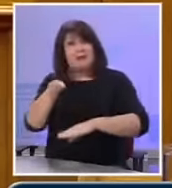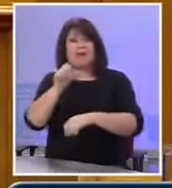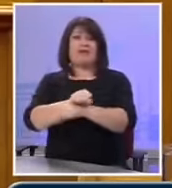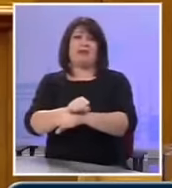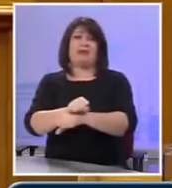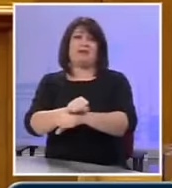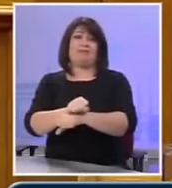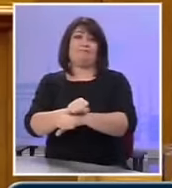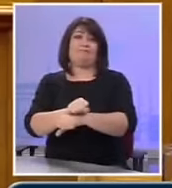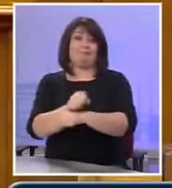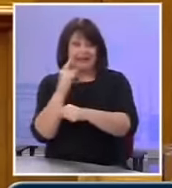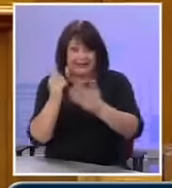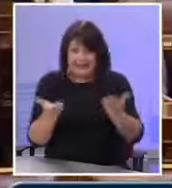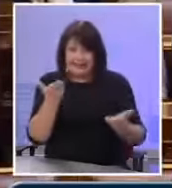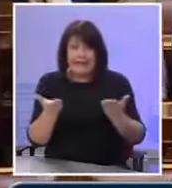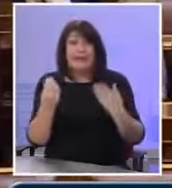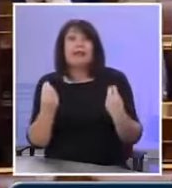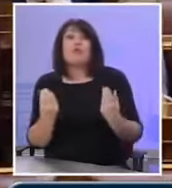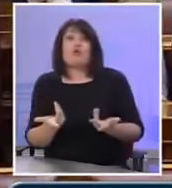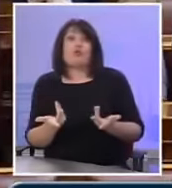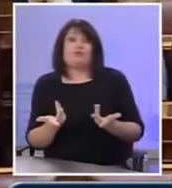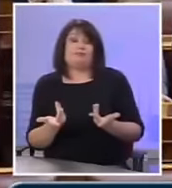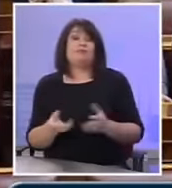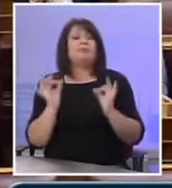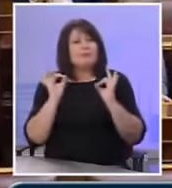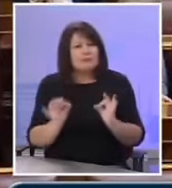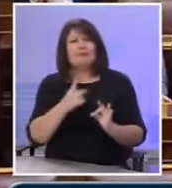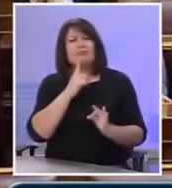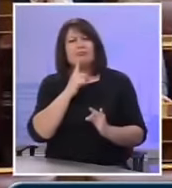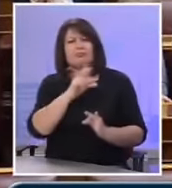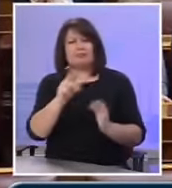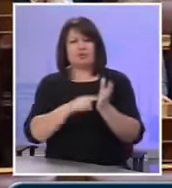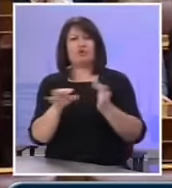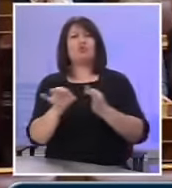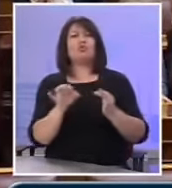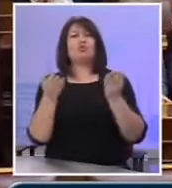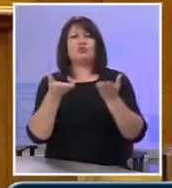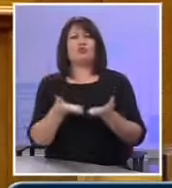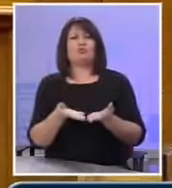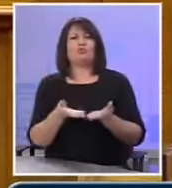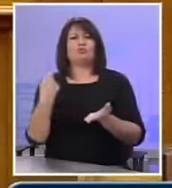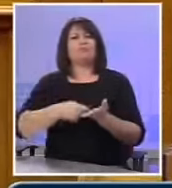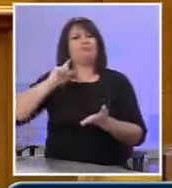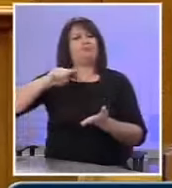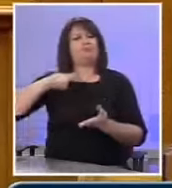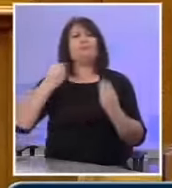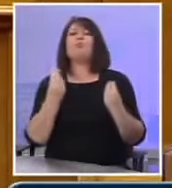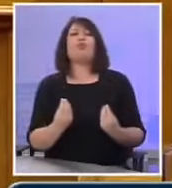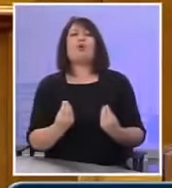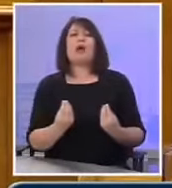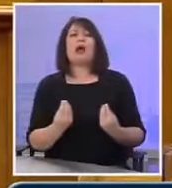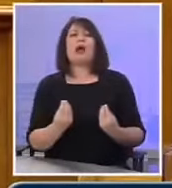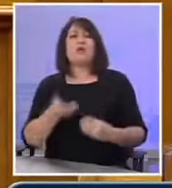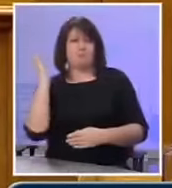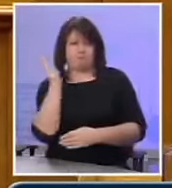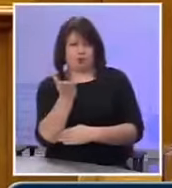διλήματα είναι ακριβώς αυτά που υπάρχουν σε αυτό το νομοσχέδιο και σε αυτή τη φοροδιαφυγή πού το βάζεις το